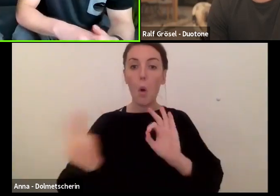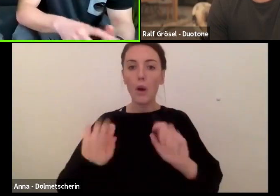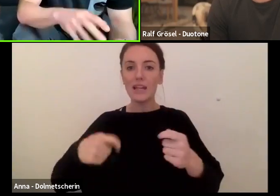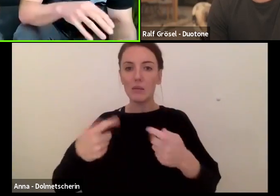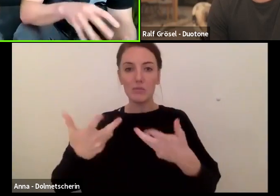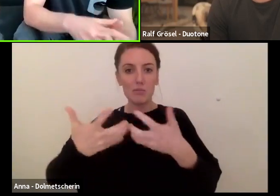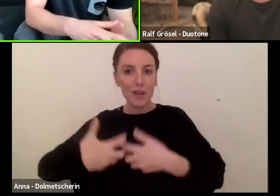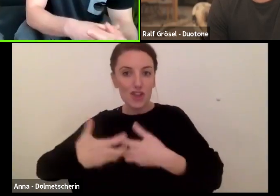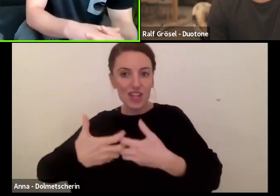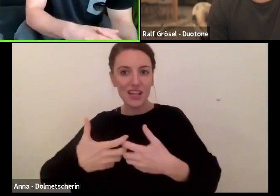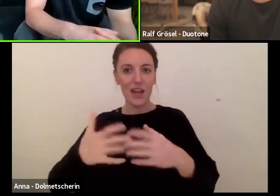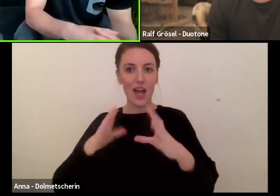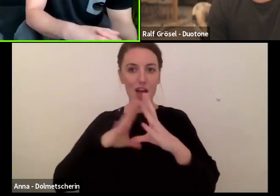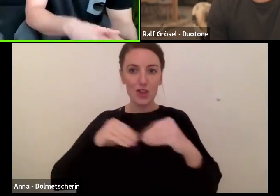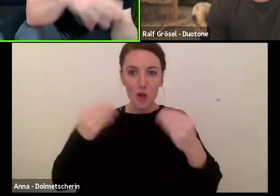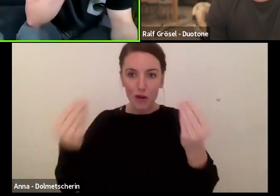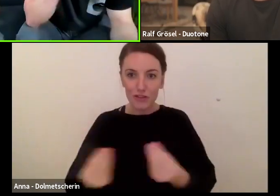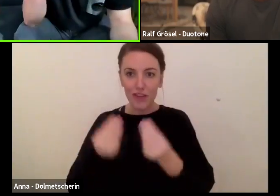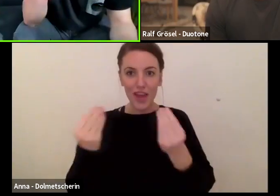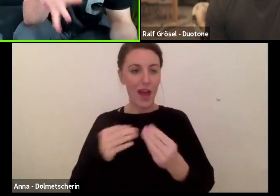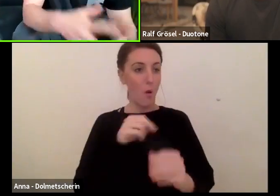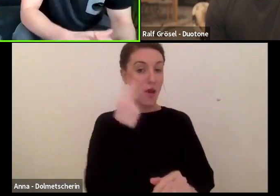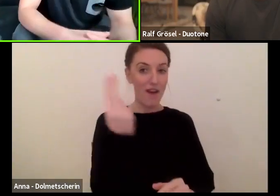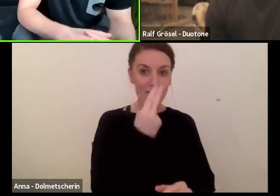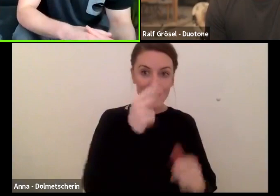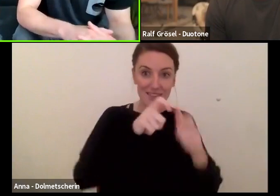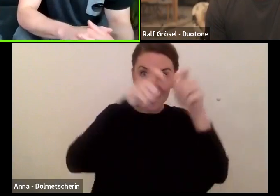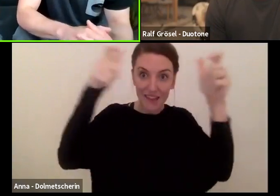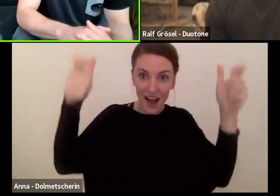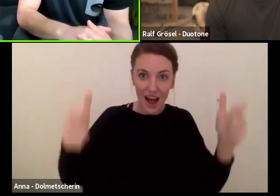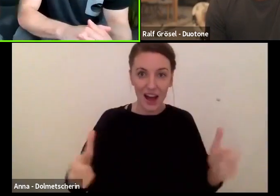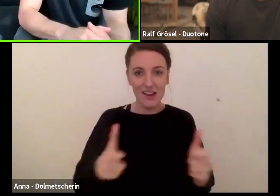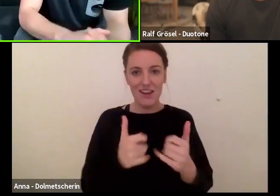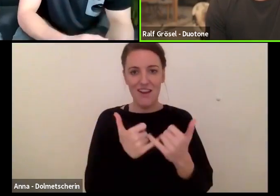oder ein Windkanal zum Beispiel? Oder der Termindruck einfach?